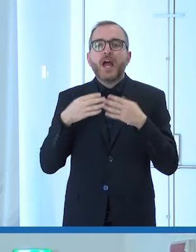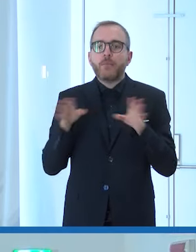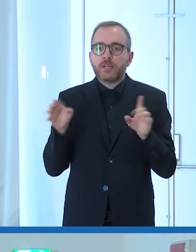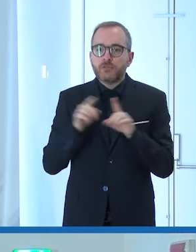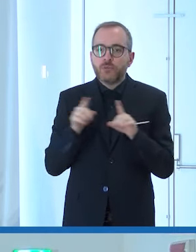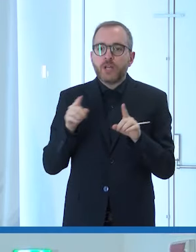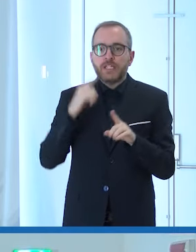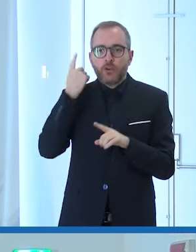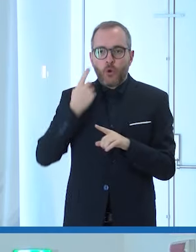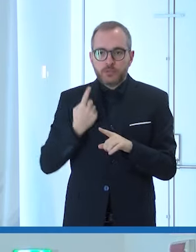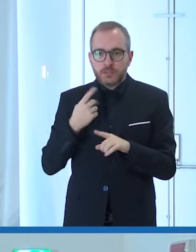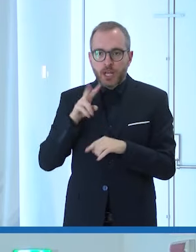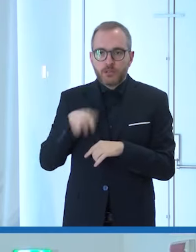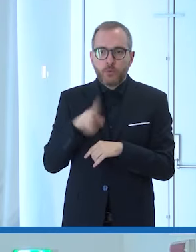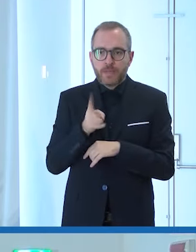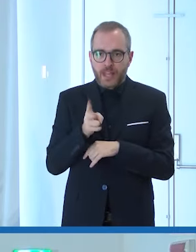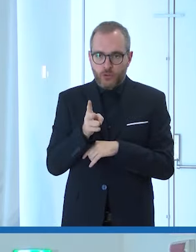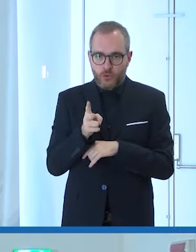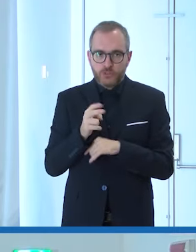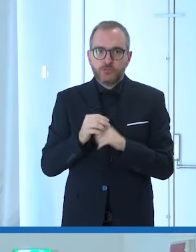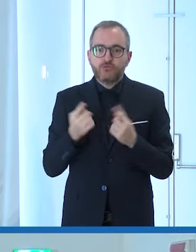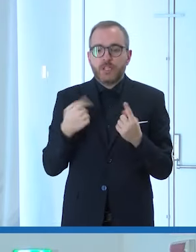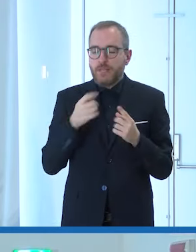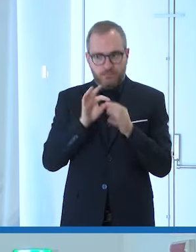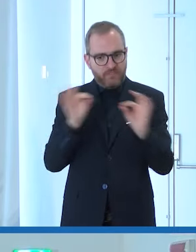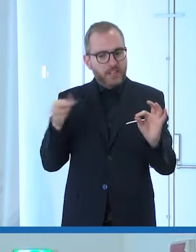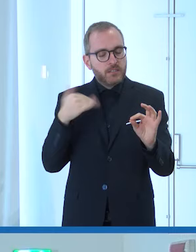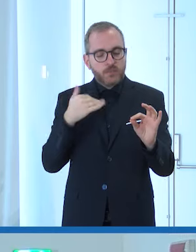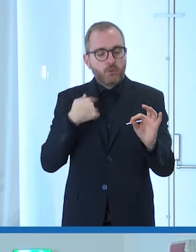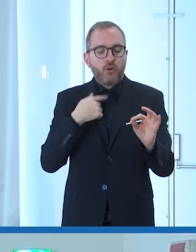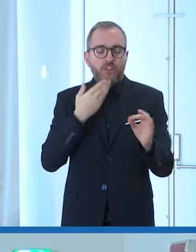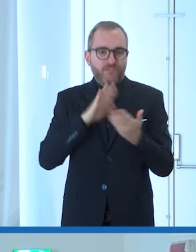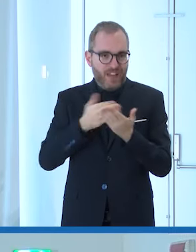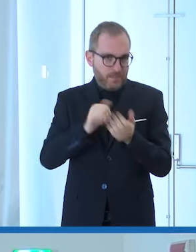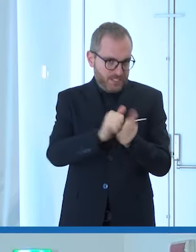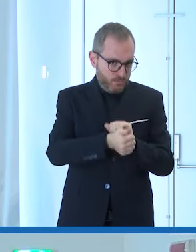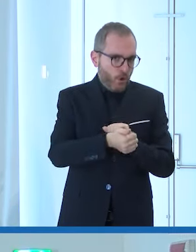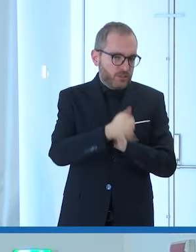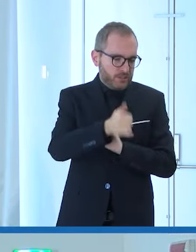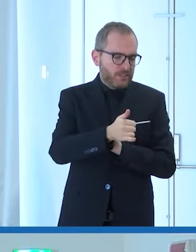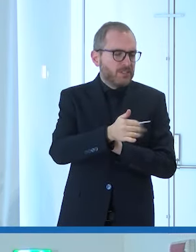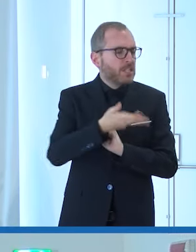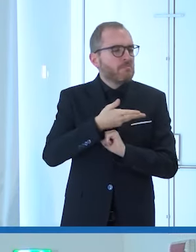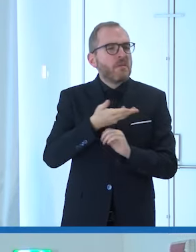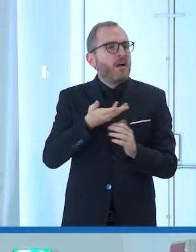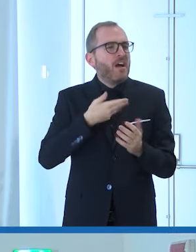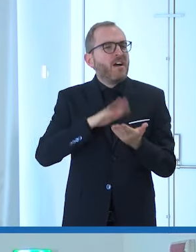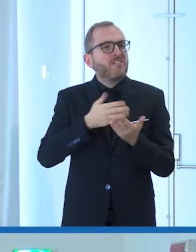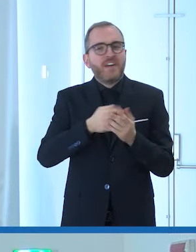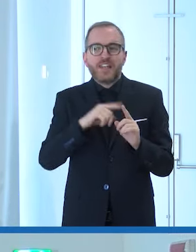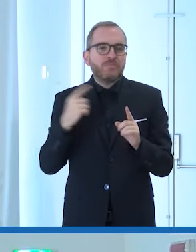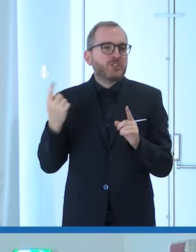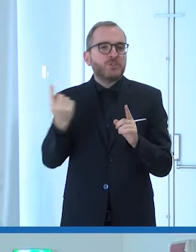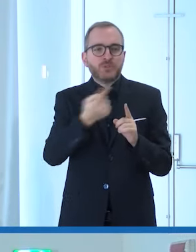2012 perché secondo me è molto significativa vale per lo sport ma vale per tutti coloro che poi pensando